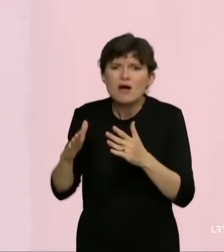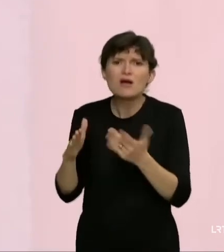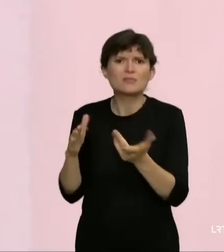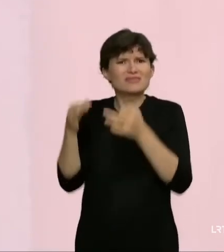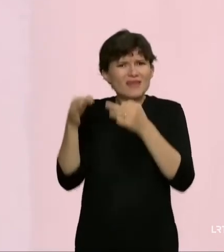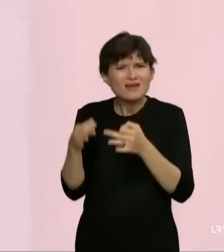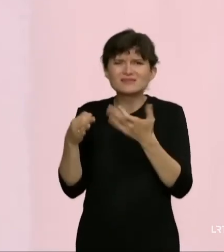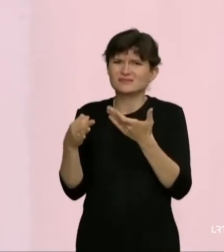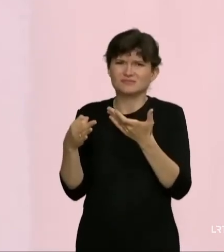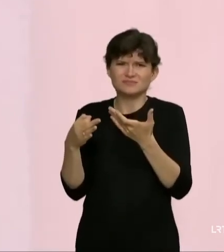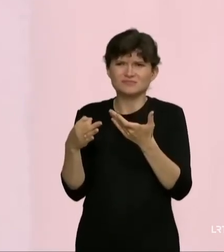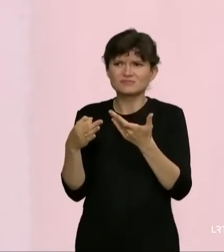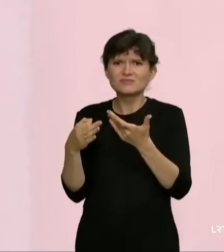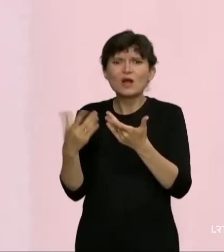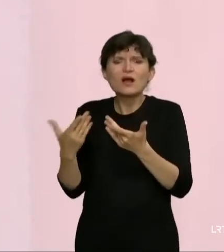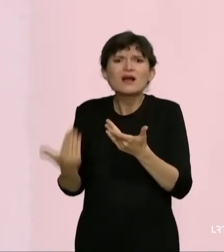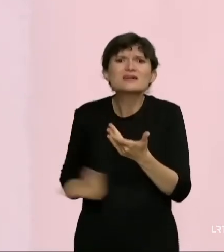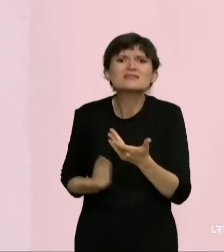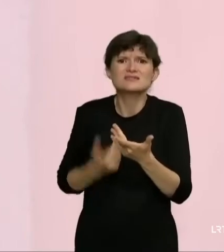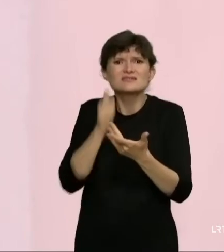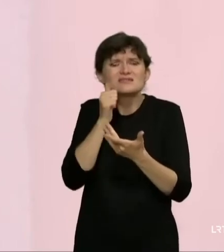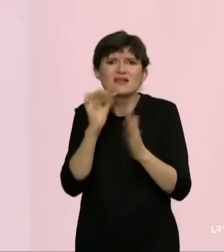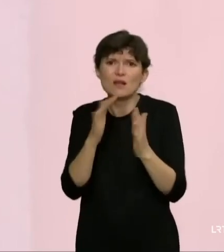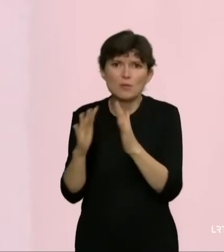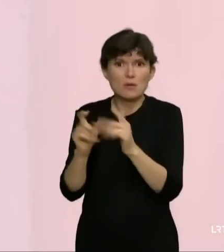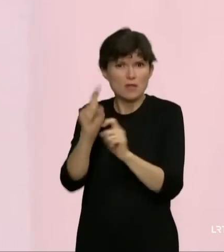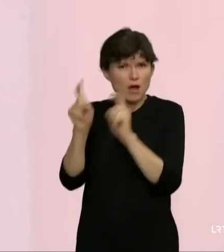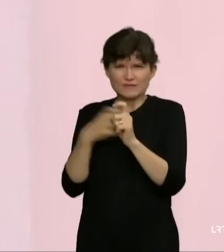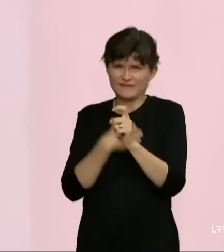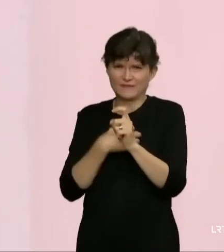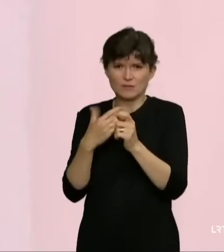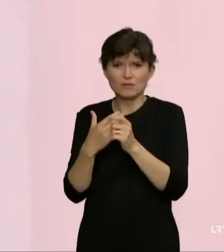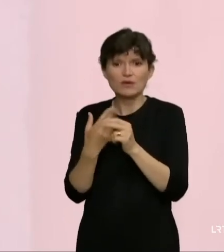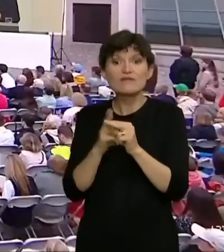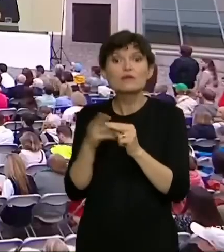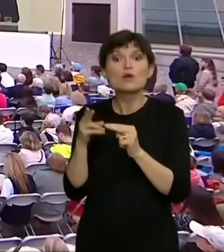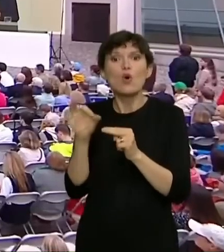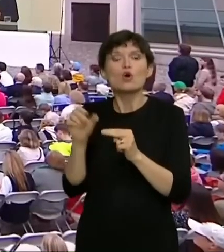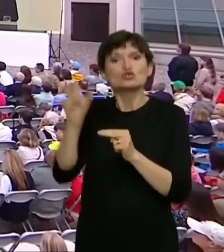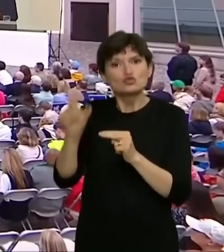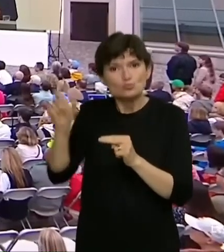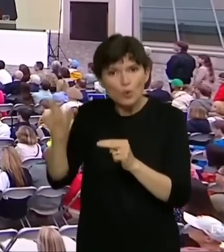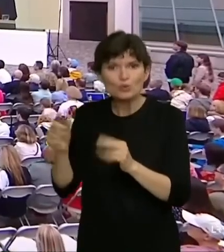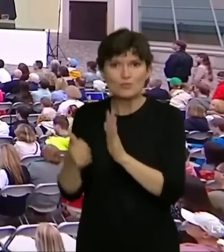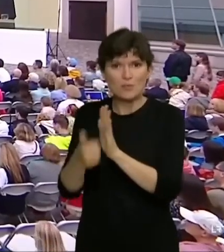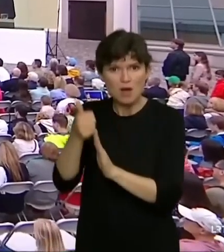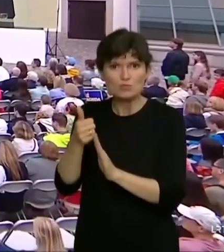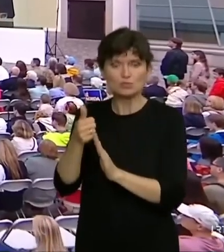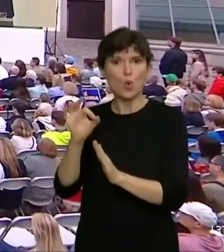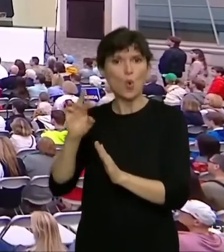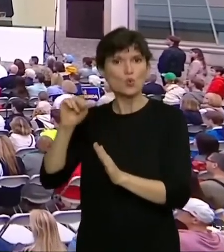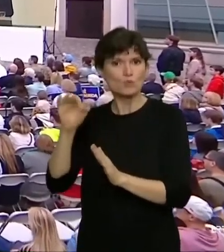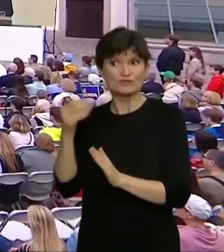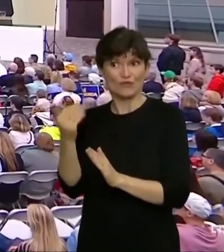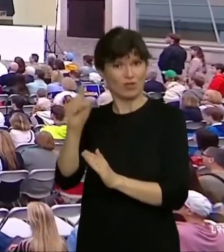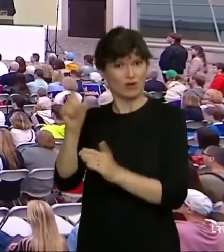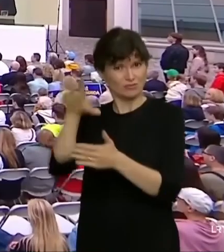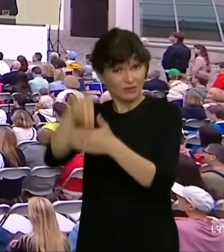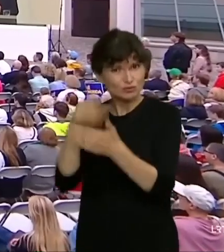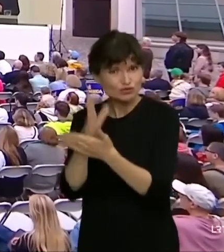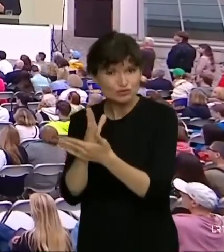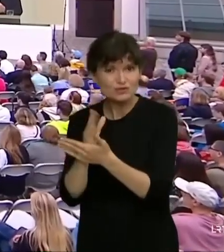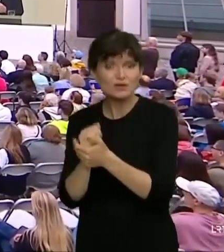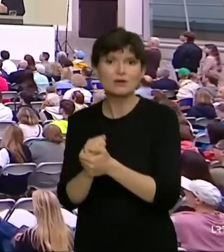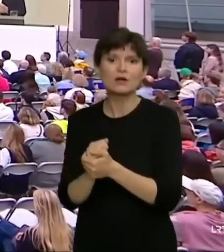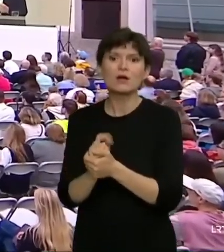spręsti kažkokius kitus, tikrai labai labai aktuolius klausimus, nes tai yra elementarus žmonių, orumo ir pagarbos jiems klausimas. O tai,